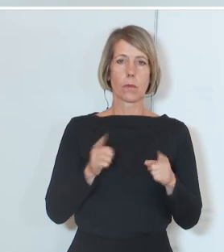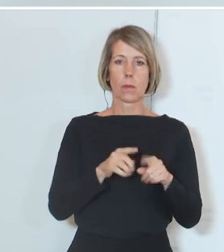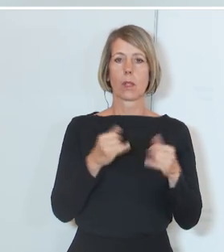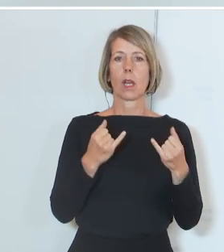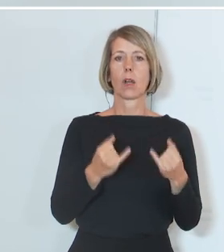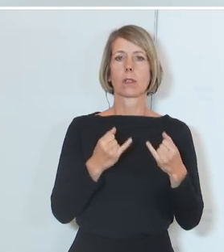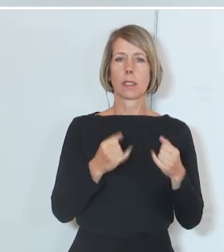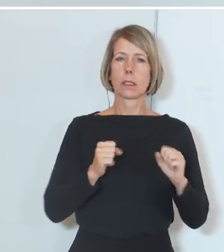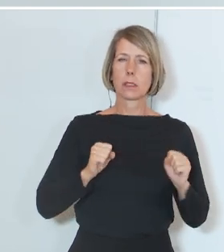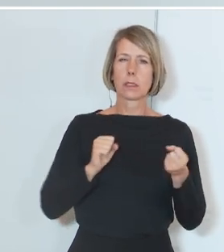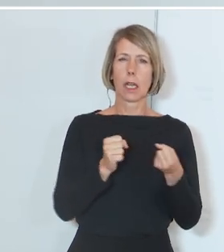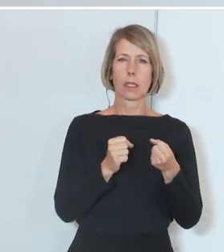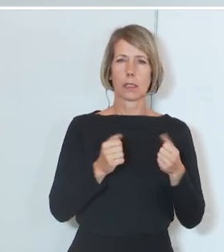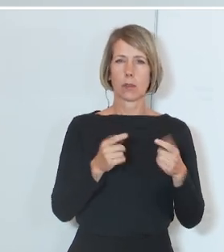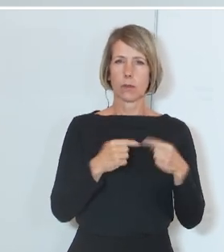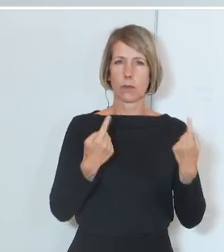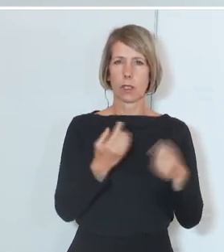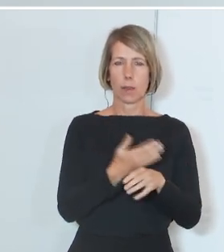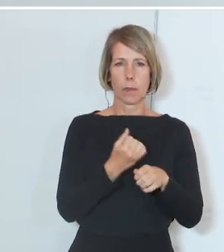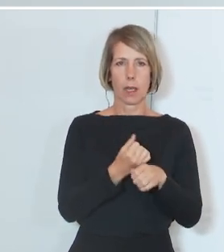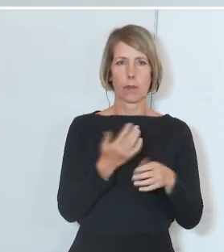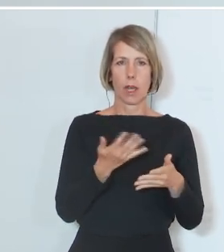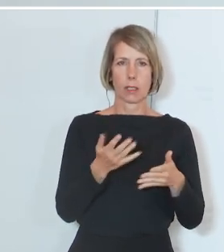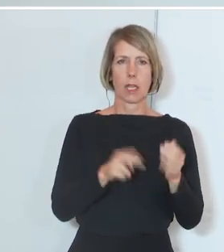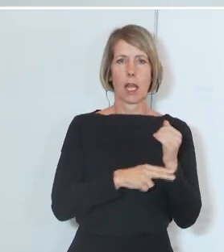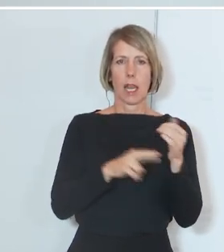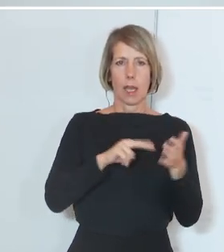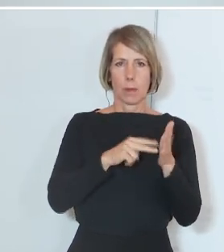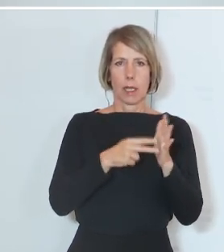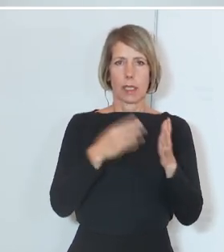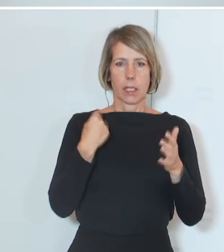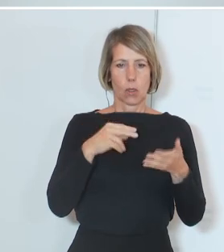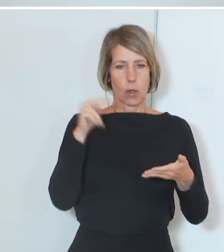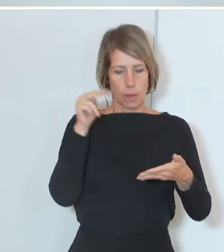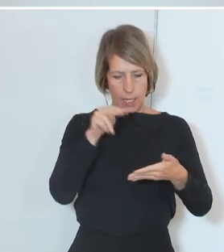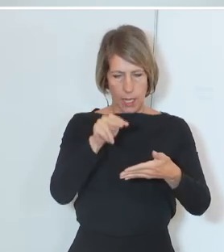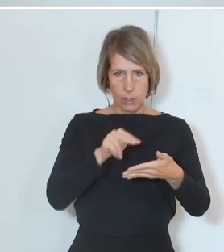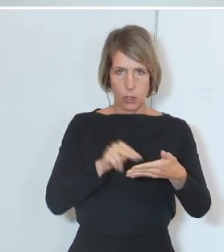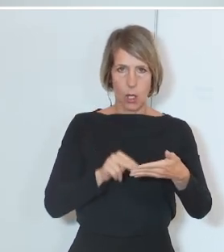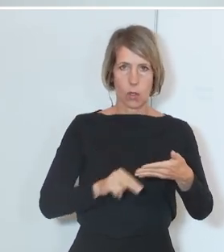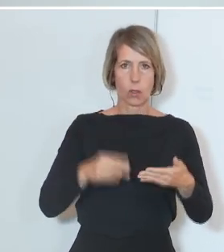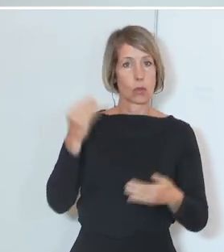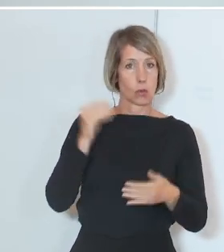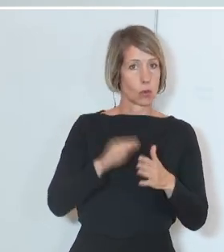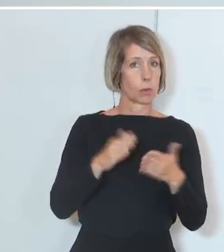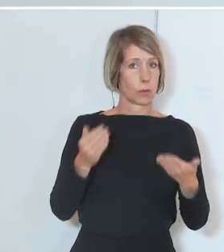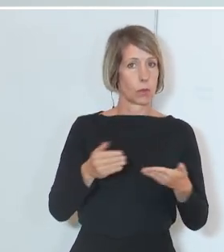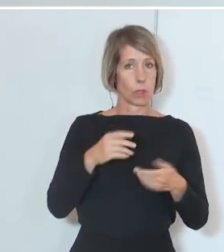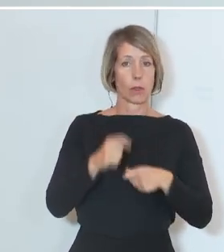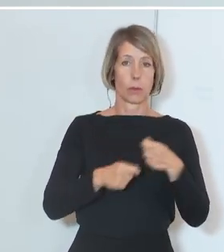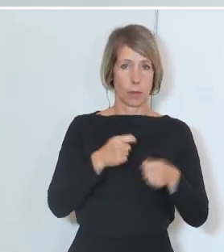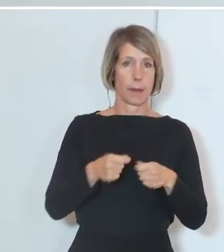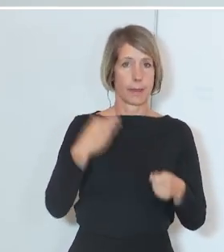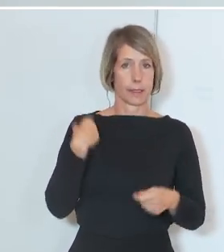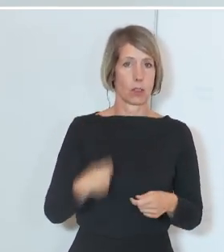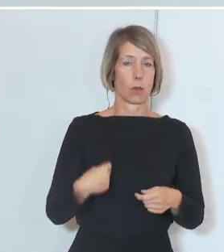aktiv die Lehrpläne noch einmal darauf anschauen und Schulbücher noch einmal überarbeiten,